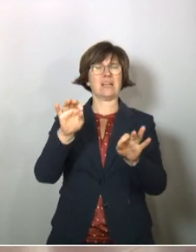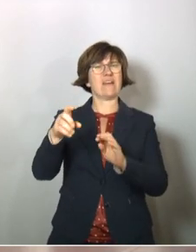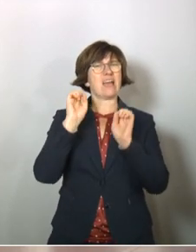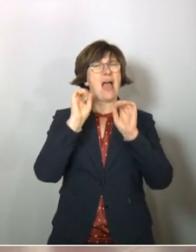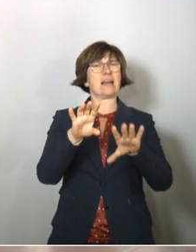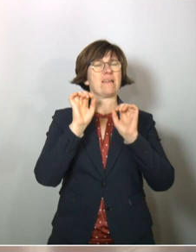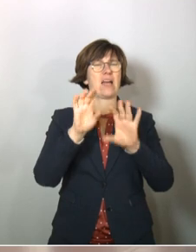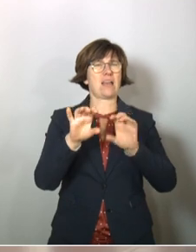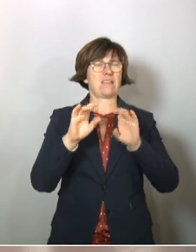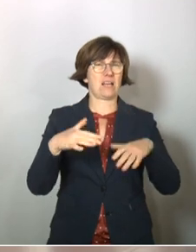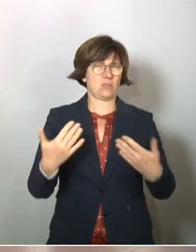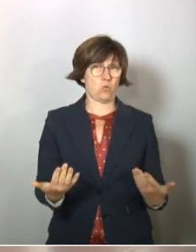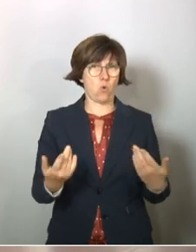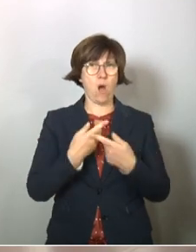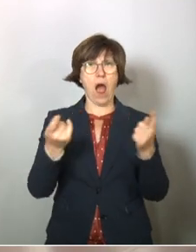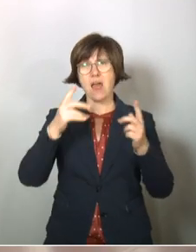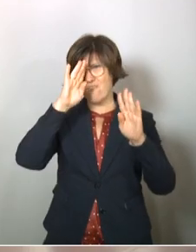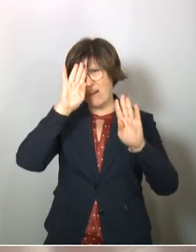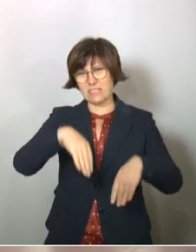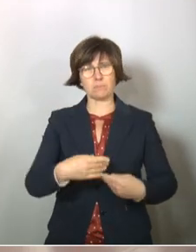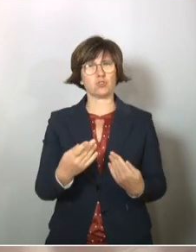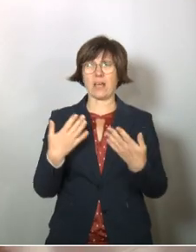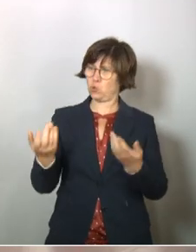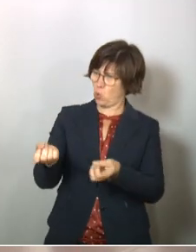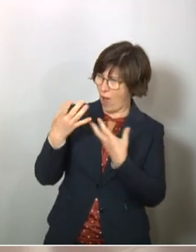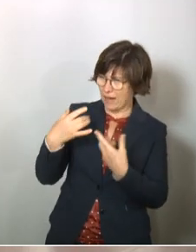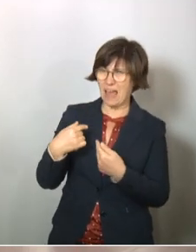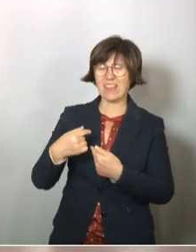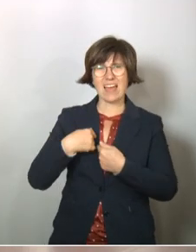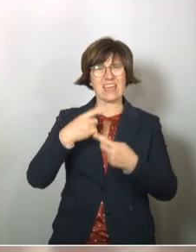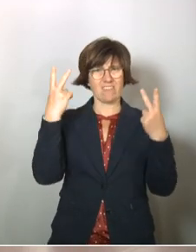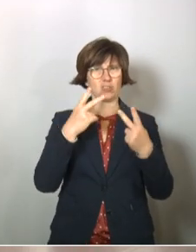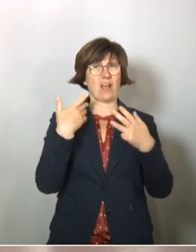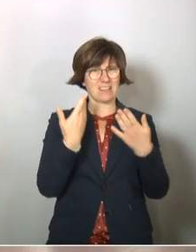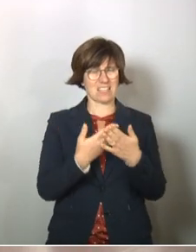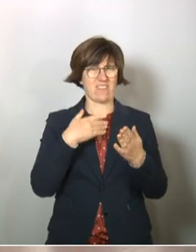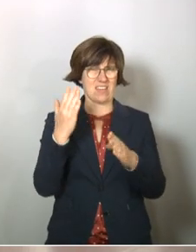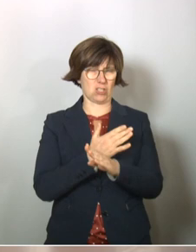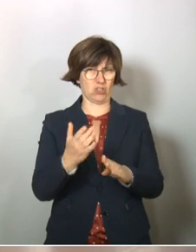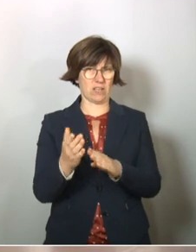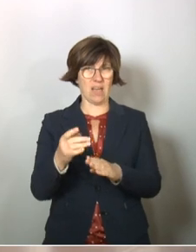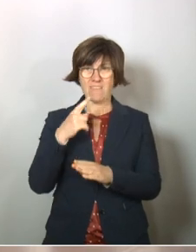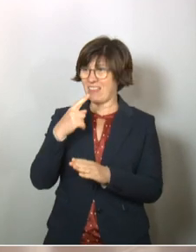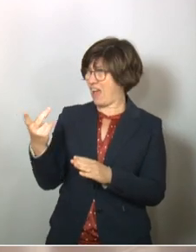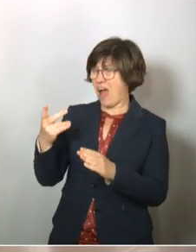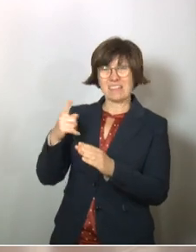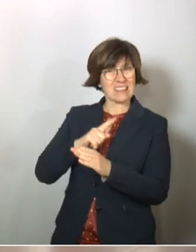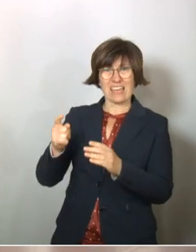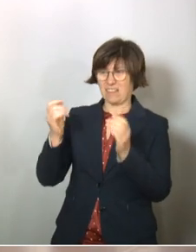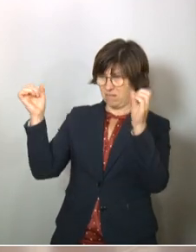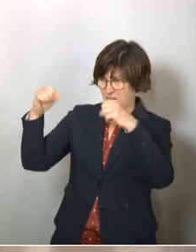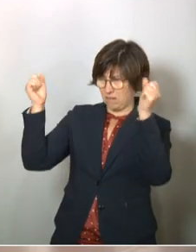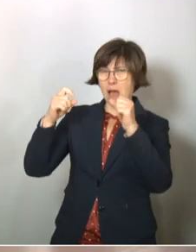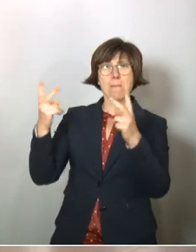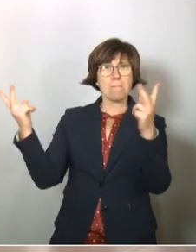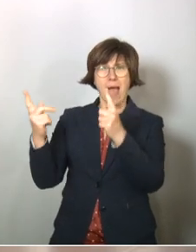und der hätte das erläutert und dann hätten alle gewusst, die haben es mir so erläutert, deshalb treffe ich diese Entscheidung. Und wenn sie sich nicht hätten einigen können, hätte